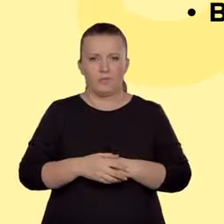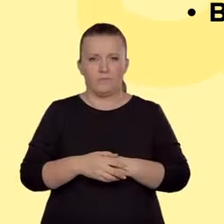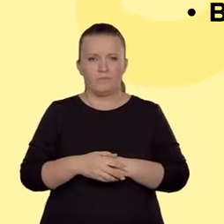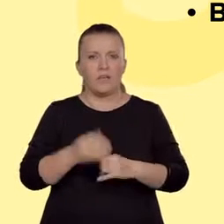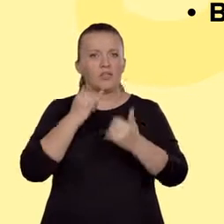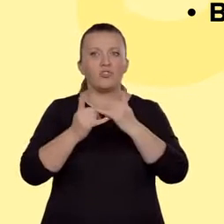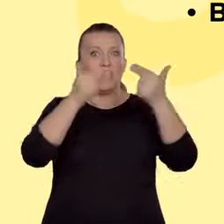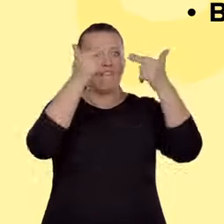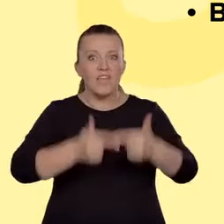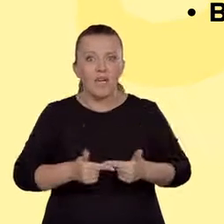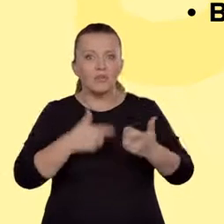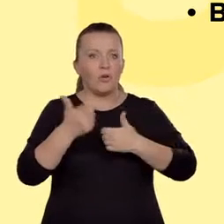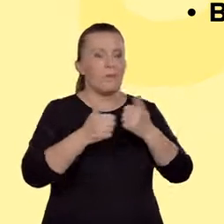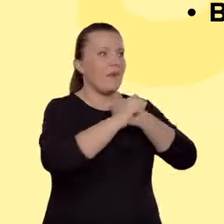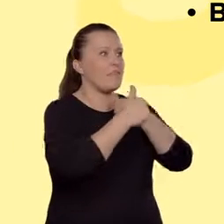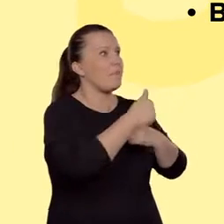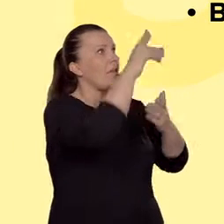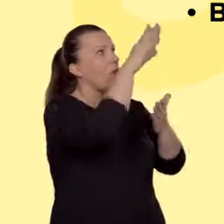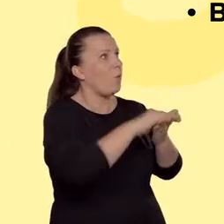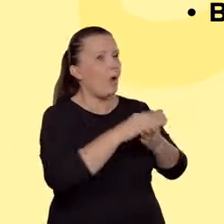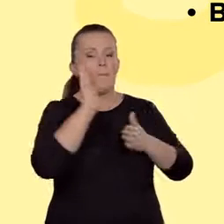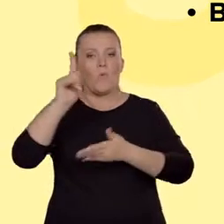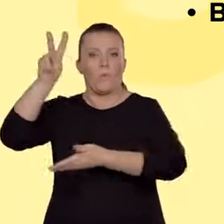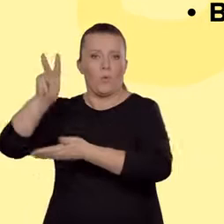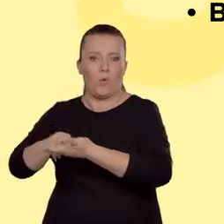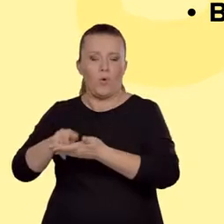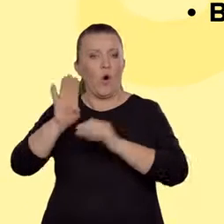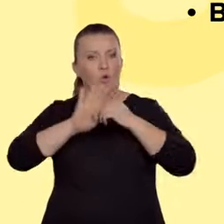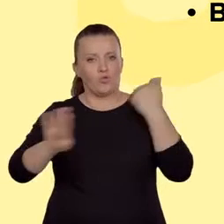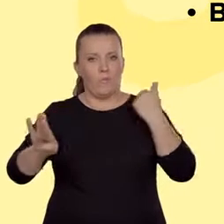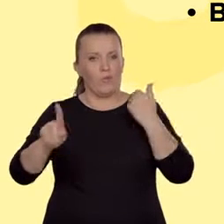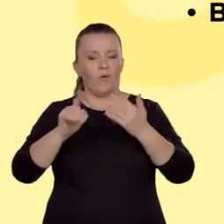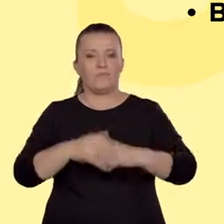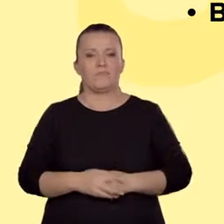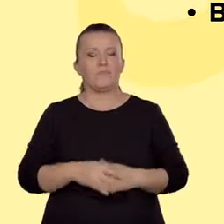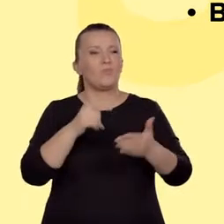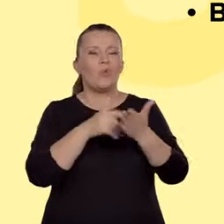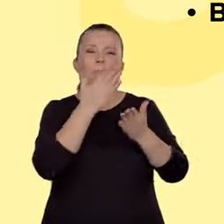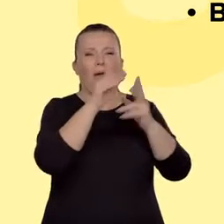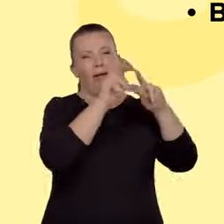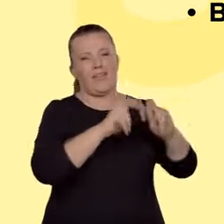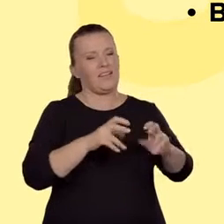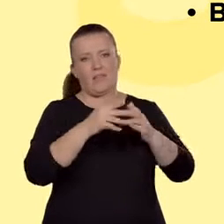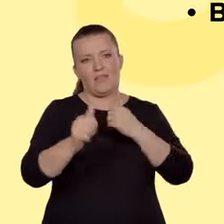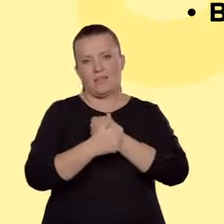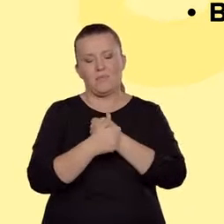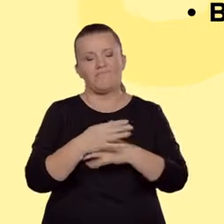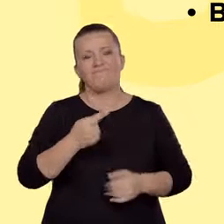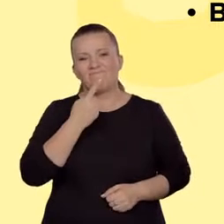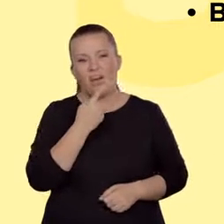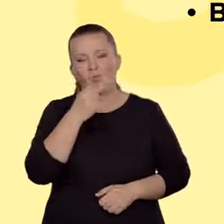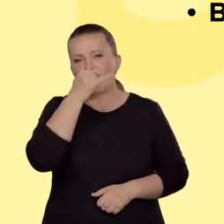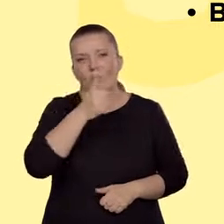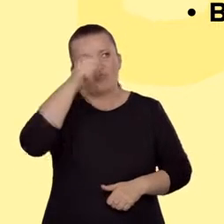zestawianie niż porównywanie z krótkim, kilkuzdaniowym podsumowaniem na końcu. To za mało, aby można było mówić w tym wypadku o interpretacji